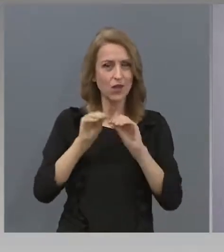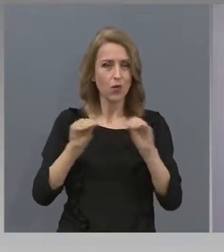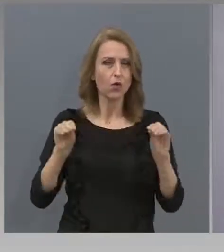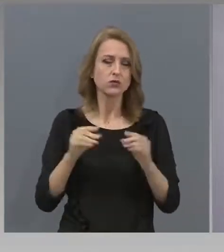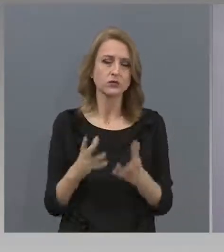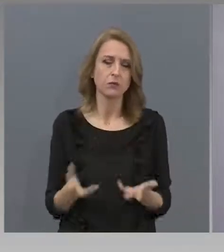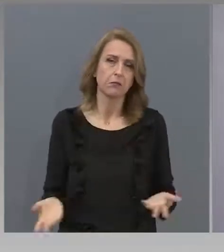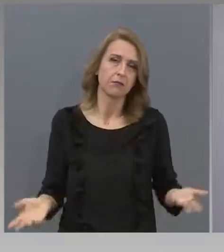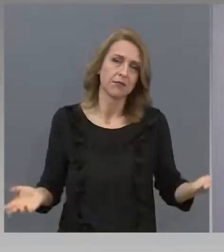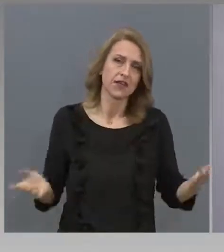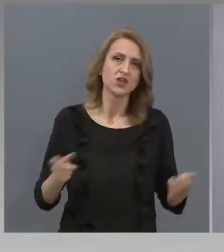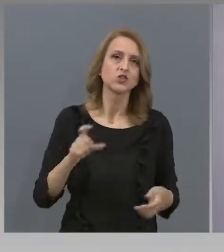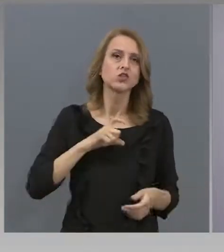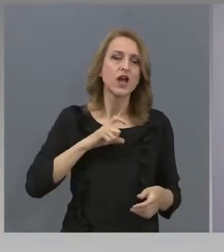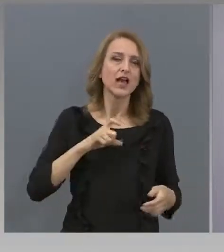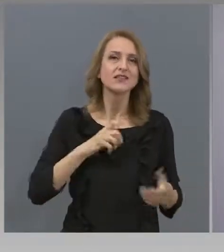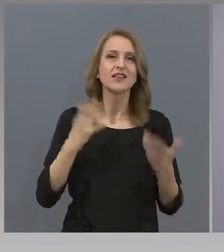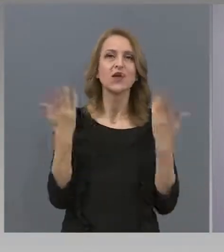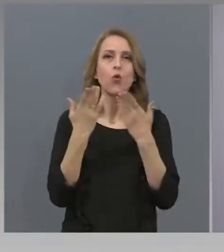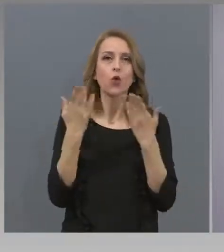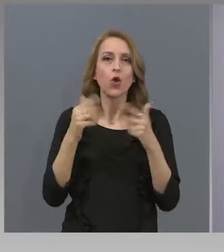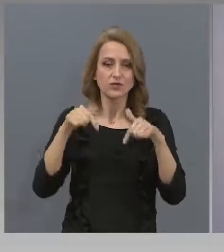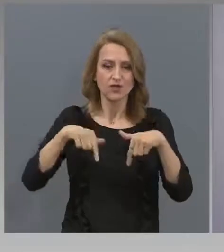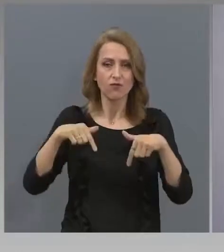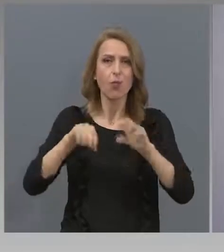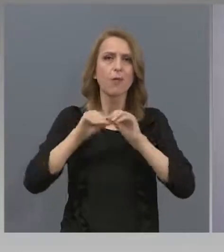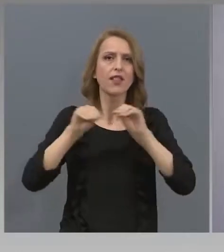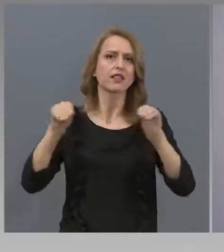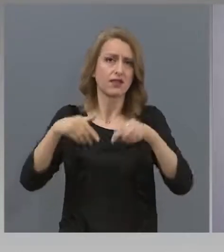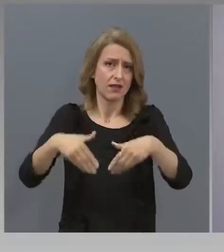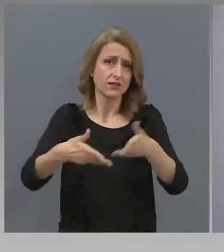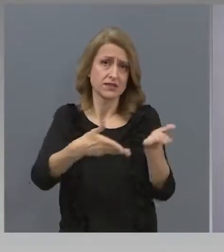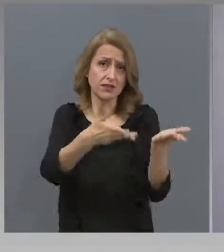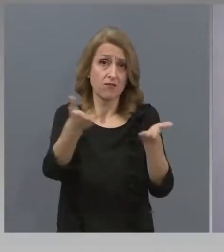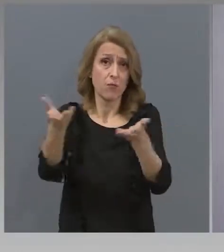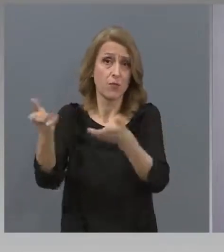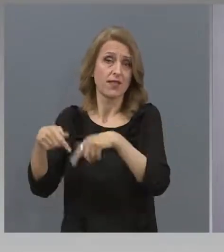Частни уроки се провеждат и в момента, доколкото е възможно в електронна среда.